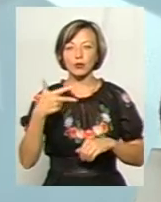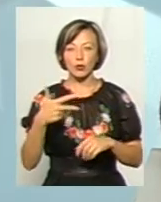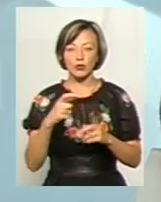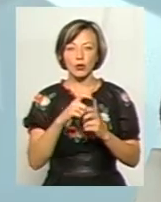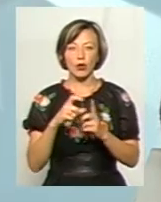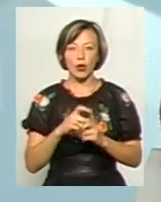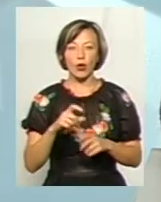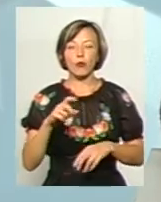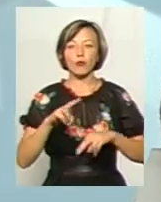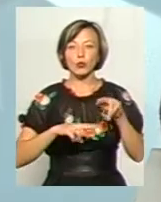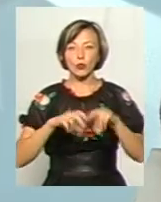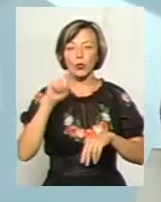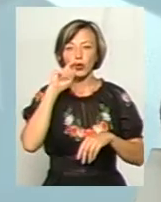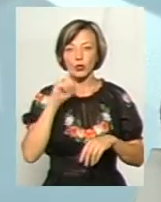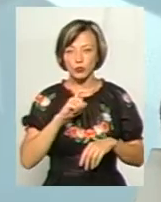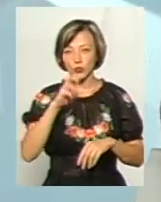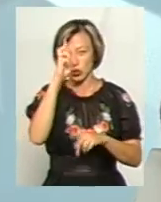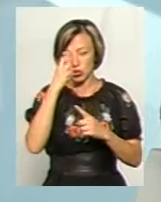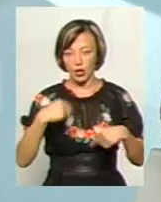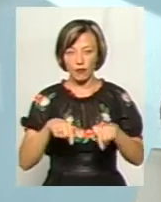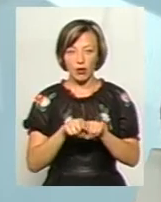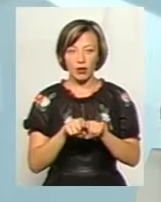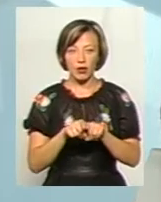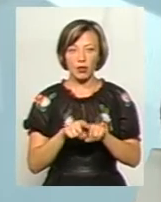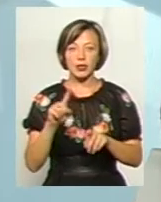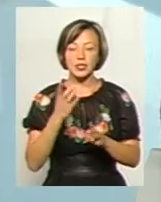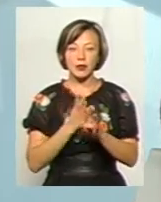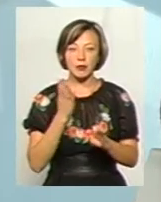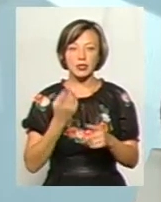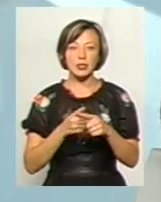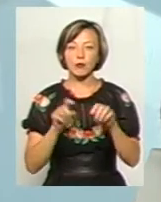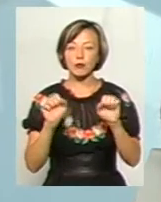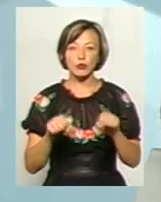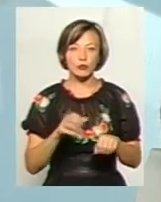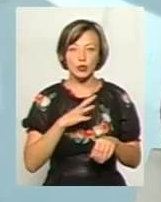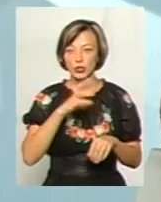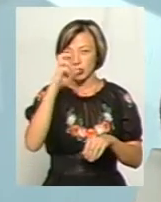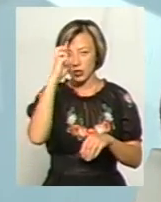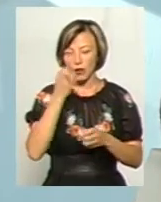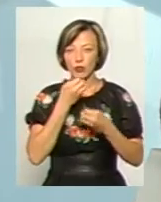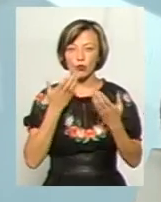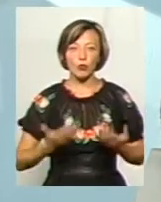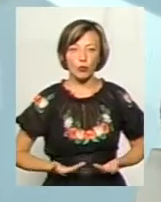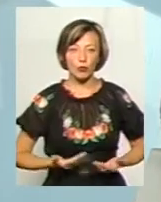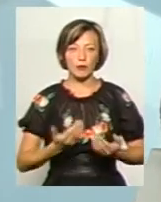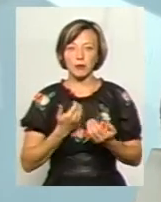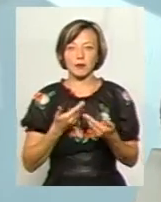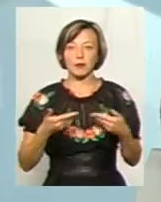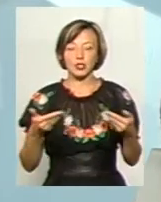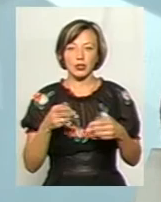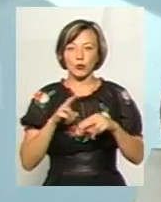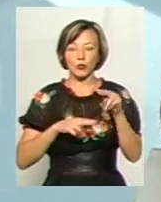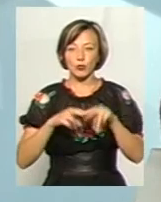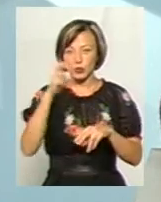будуємо українську державу. Будуємо українську державу. І це може бути і держава добробуту. Безперечно, ми ж не будуємо державу злиднів.